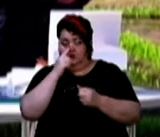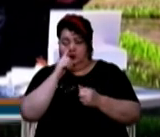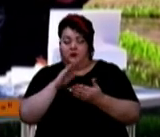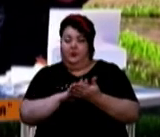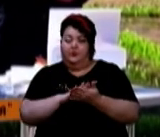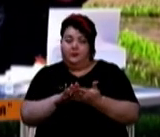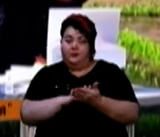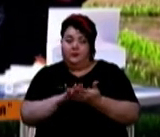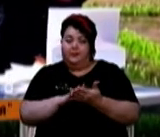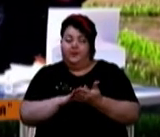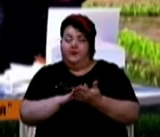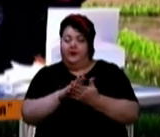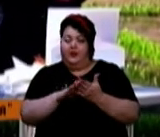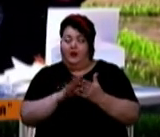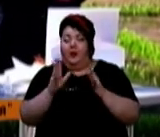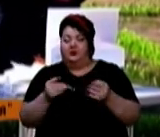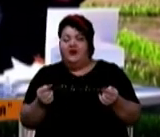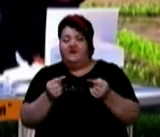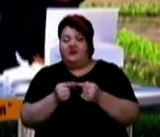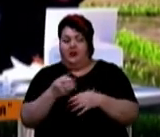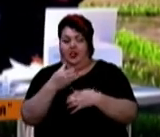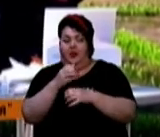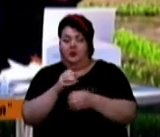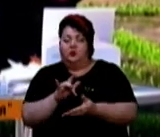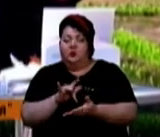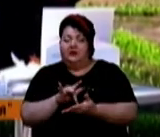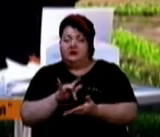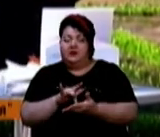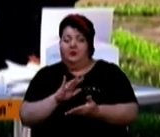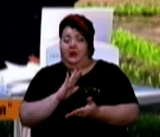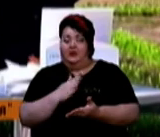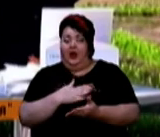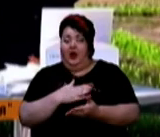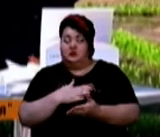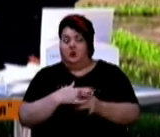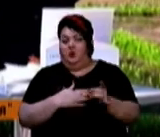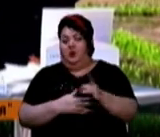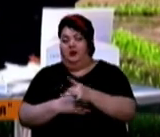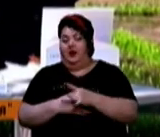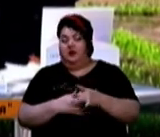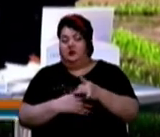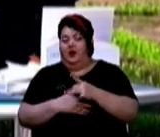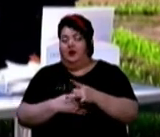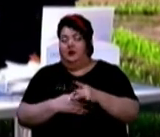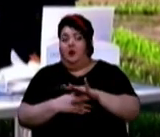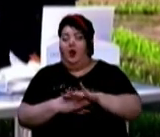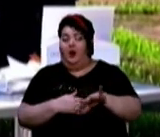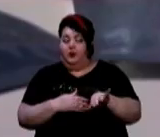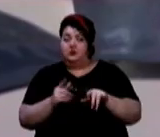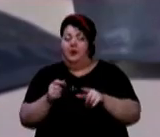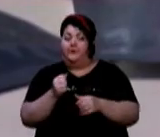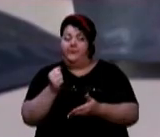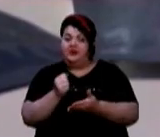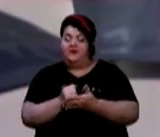це буде визначено в лабораторному центрі нашому, регіональному. А потім підтвердження